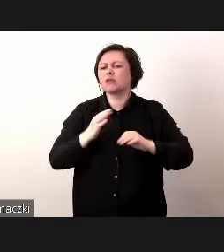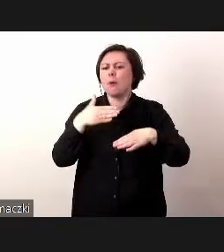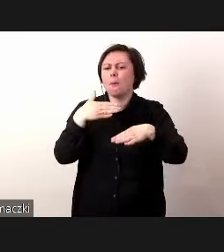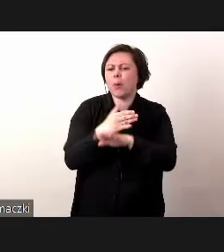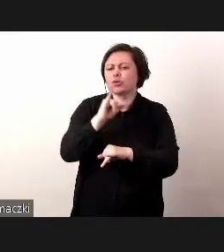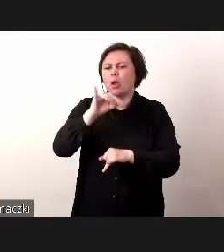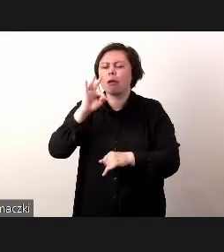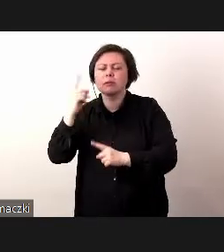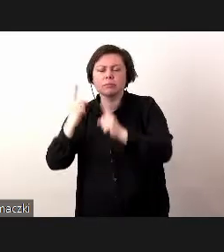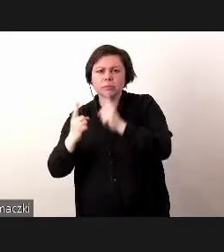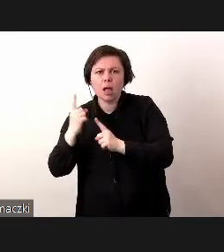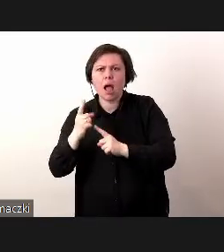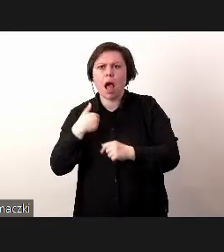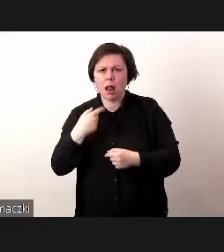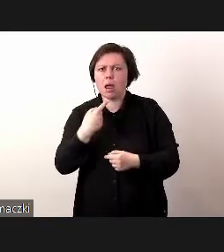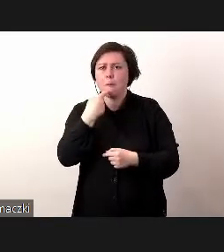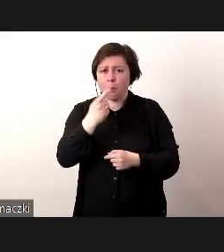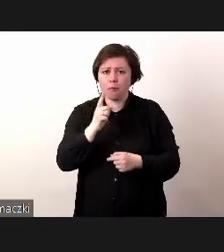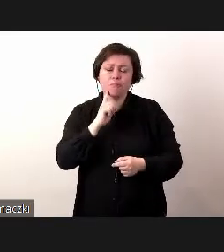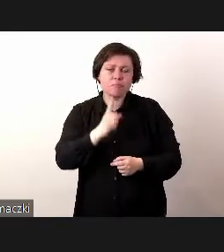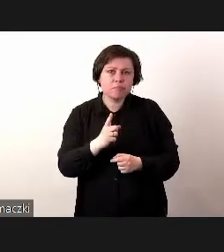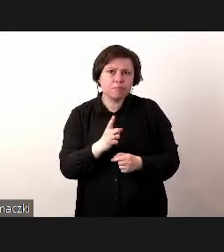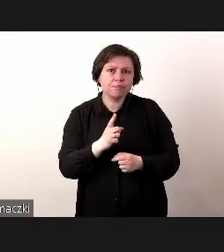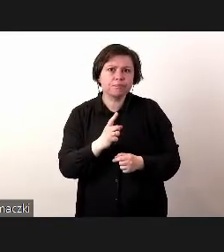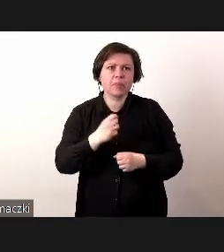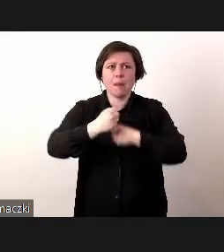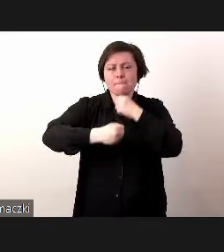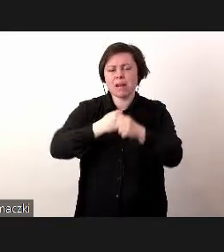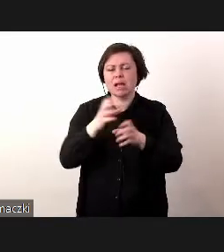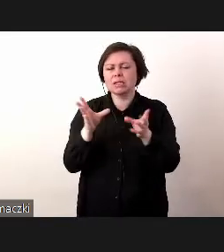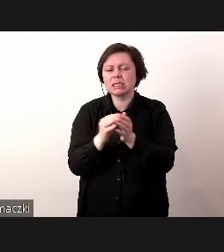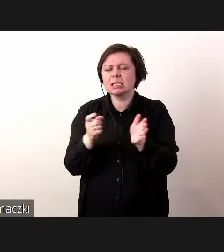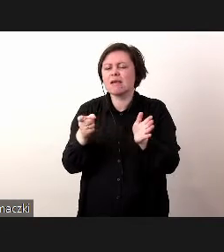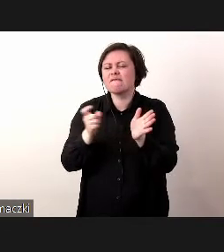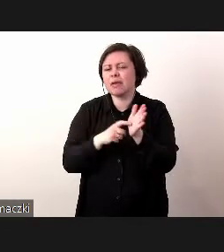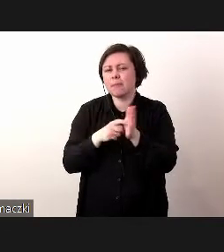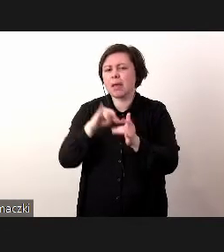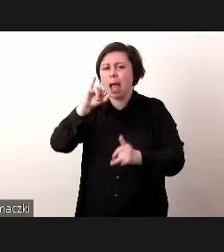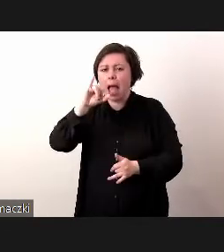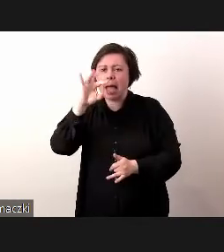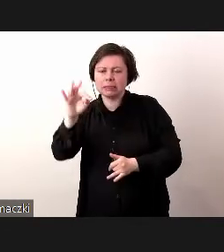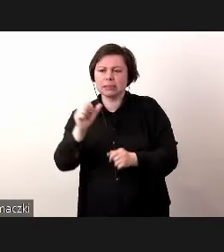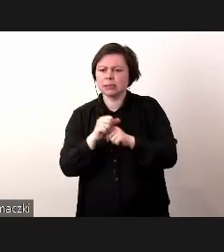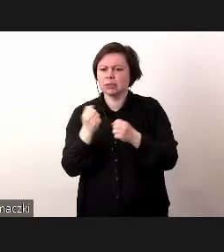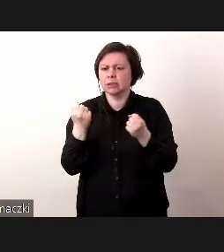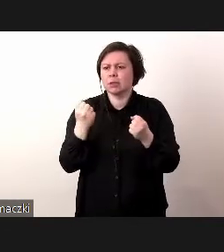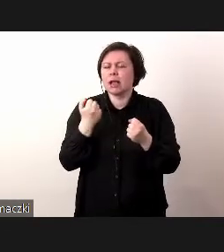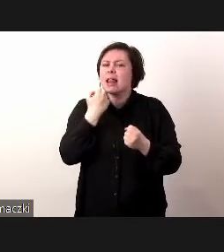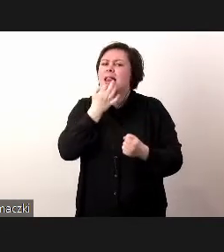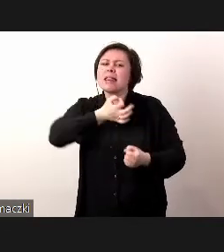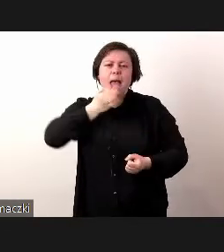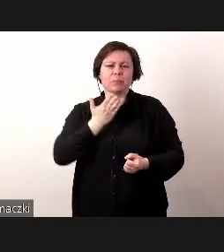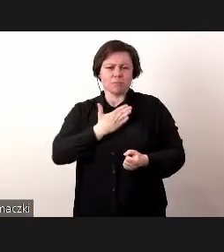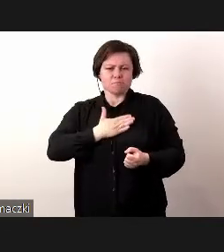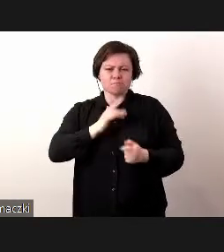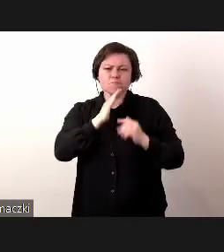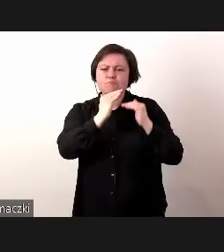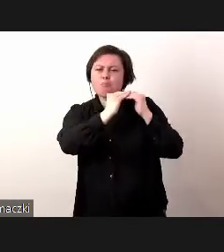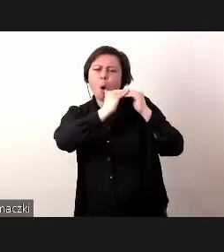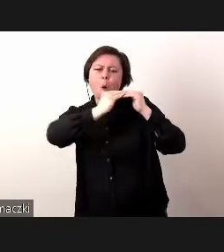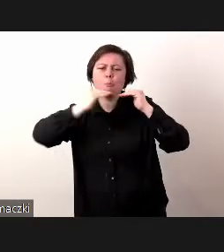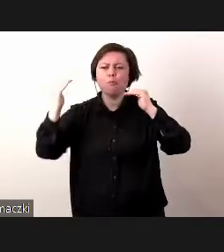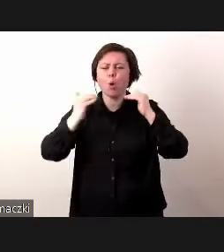przemysł, ale powiem szczerze, że praca z wymaganiami w IT jest dużo bardziej przyjemniejsza, bo po prostu poziom